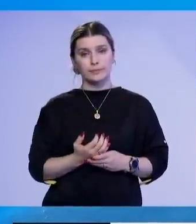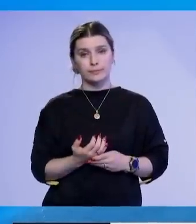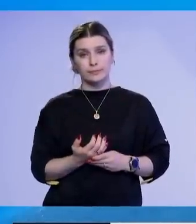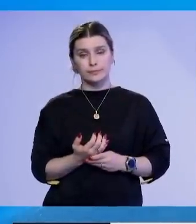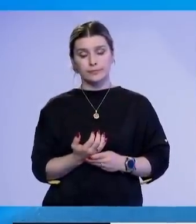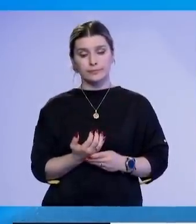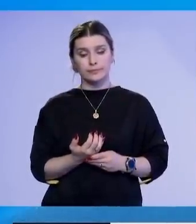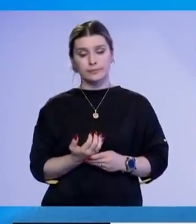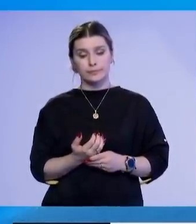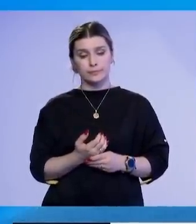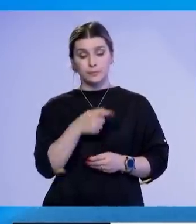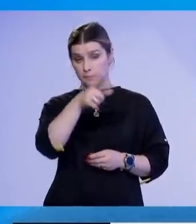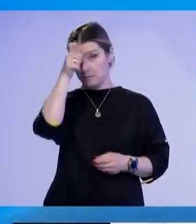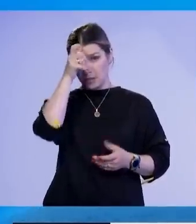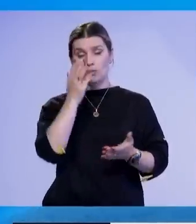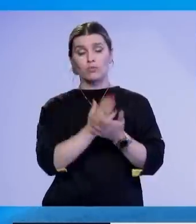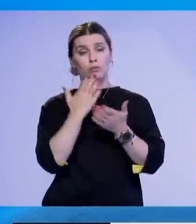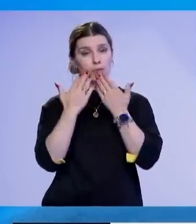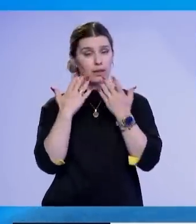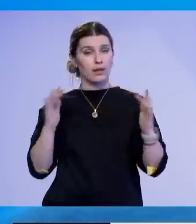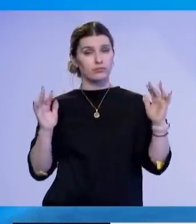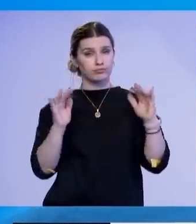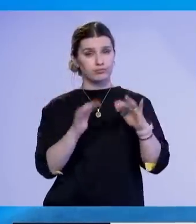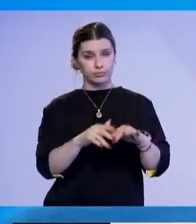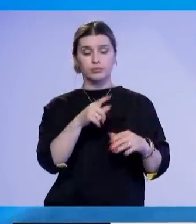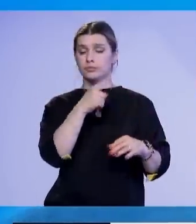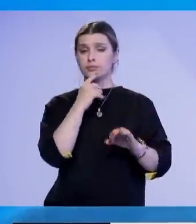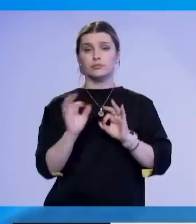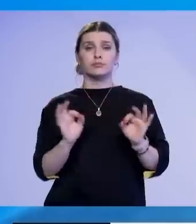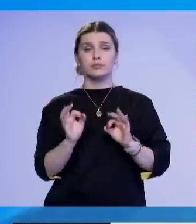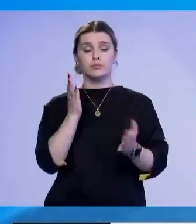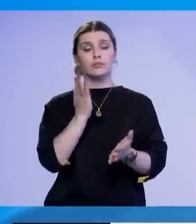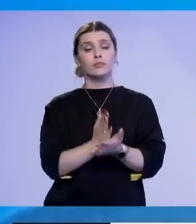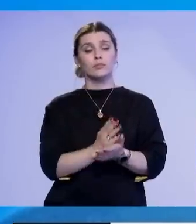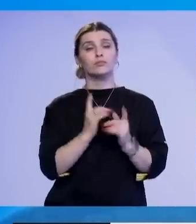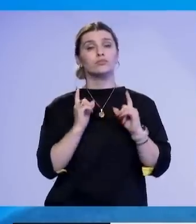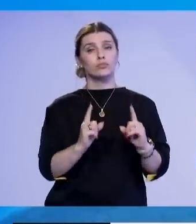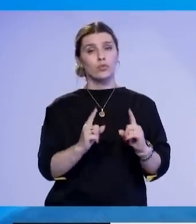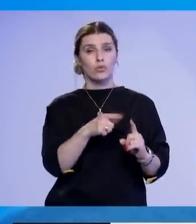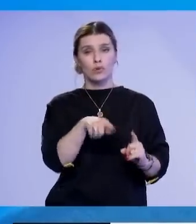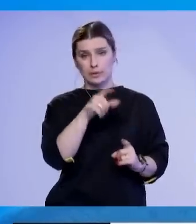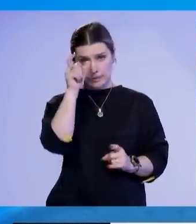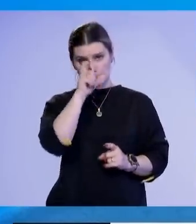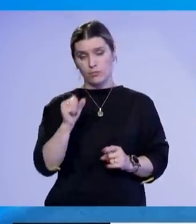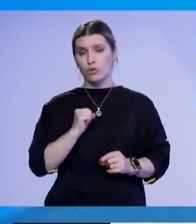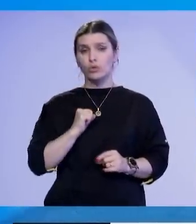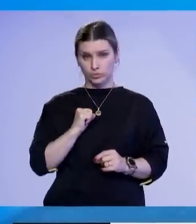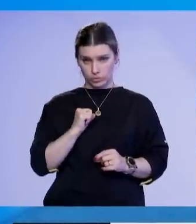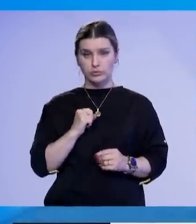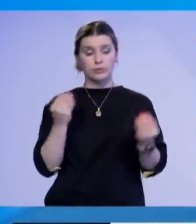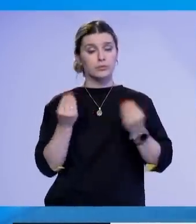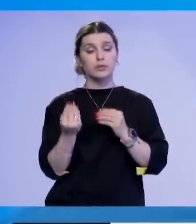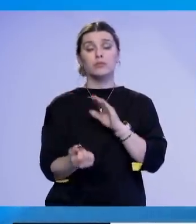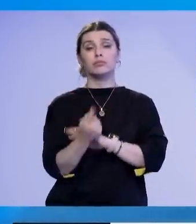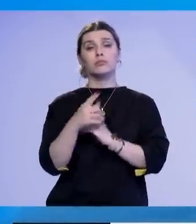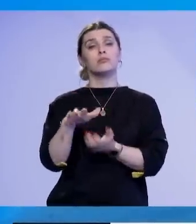mbajtur mbledhja e këshilit të siguris kompëtare ku është vendosur që ka dishmeria e ushtëris serbe do të vazhdoj të mbetit në nivelin më të lartë përshka